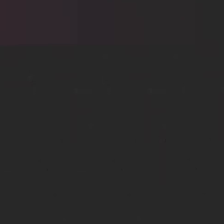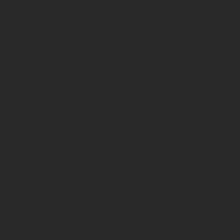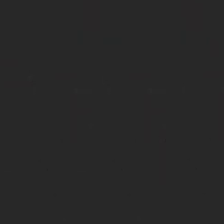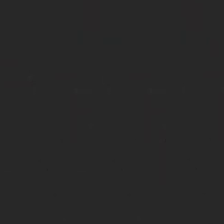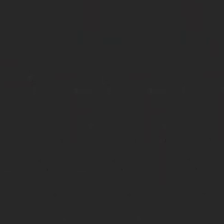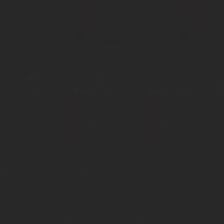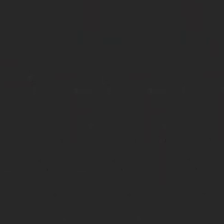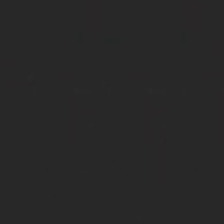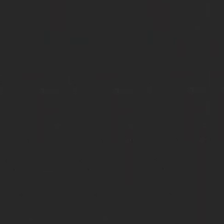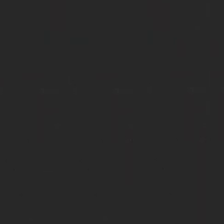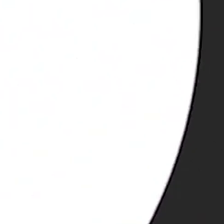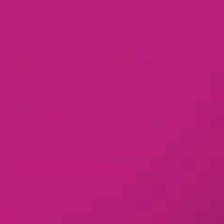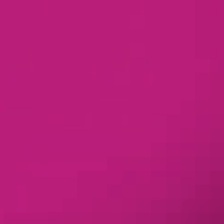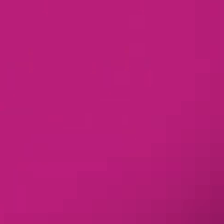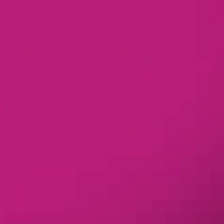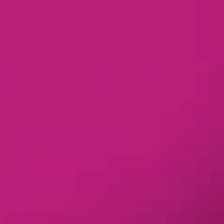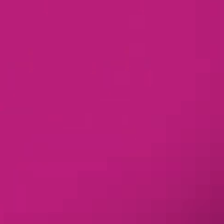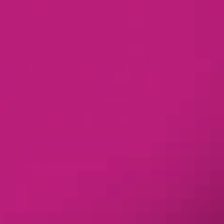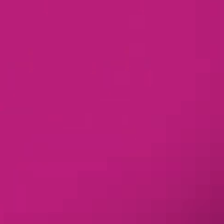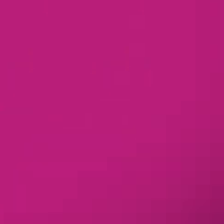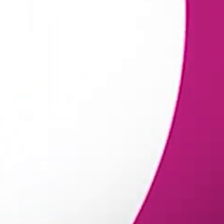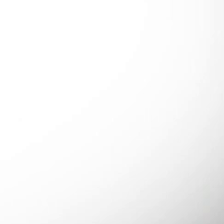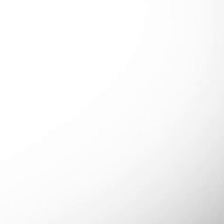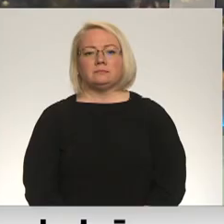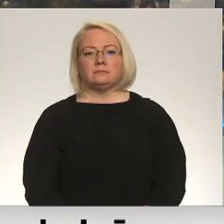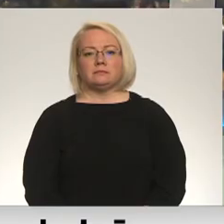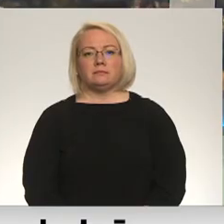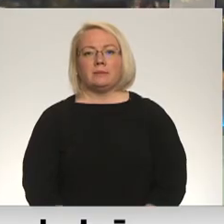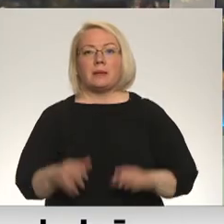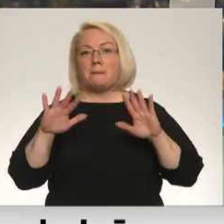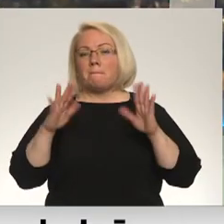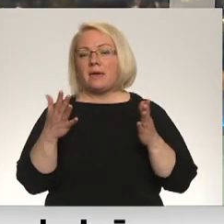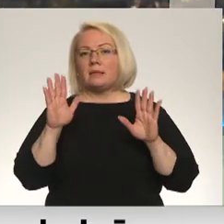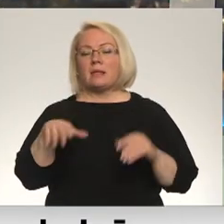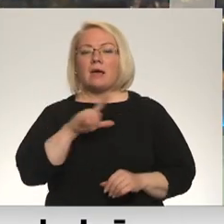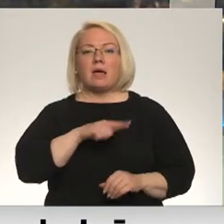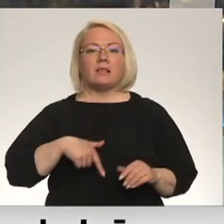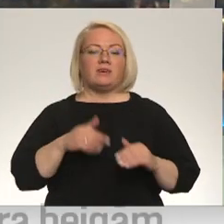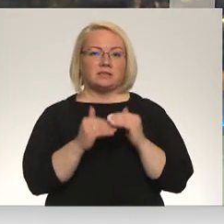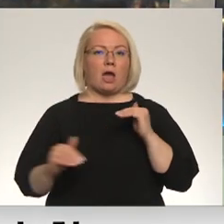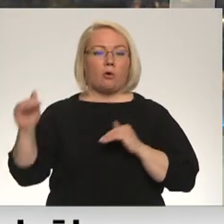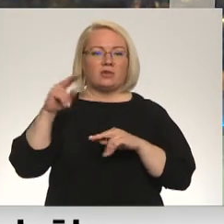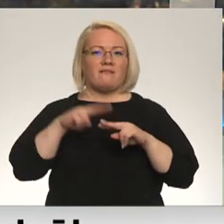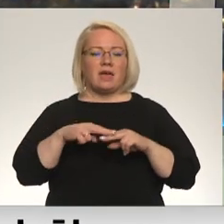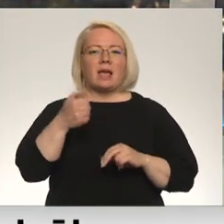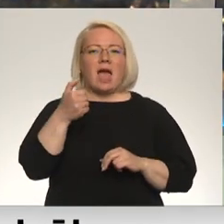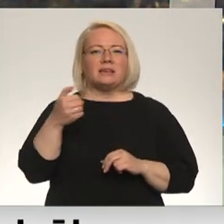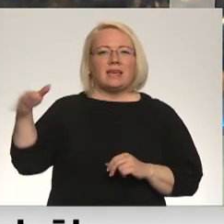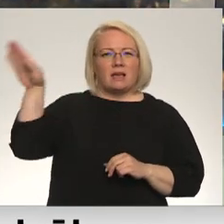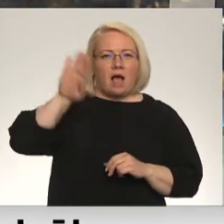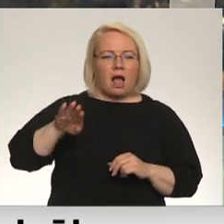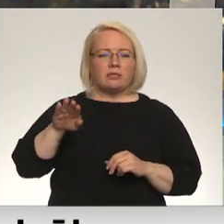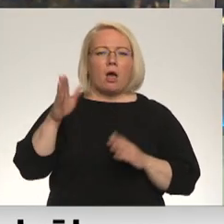Re, visi ēters ir te! Bet lai Latvijas augstākajā vietā Gaiziņkalnā allež